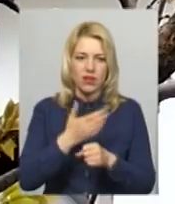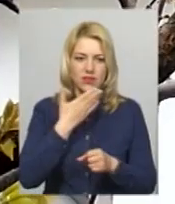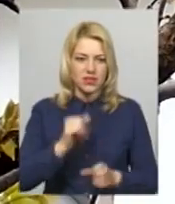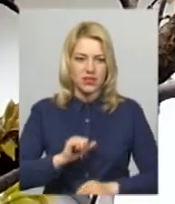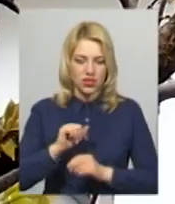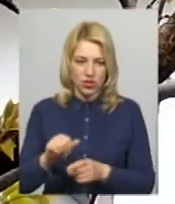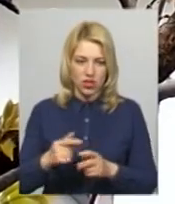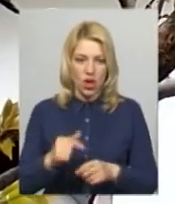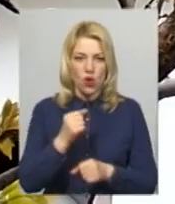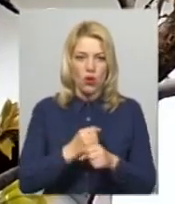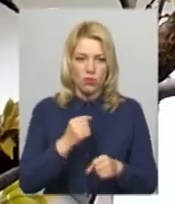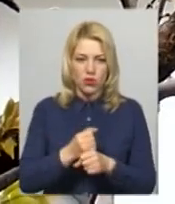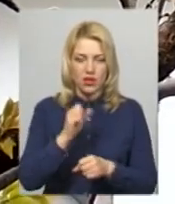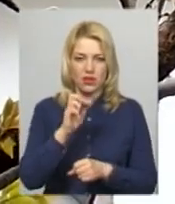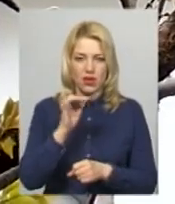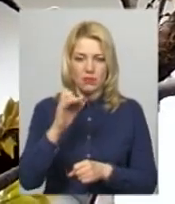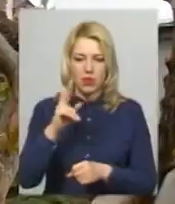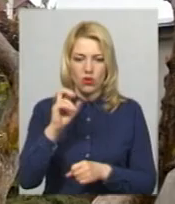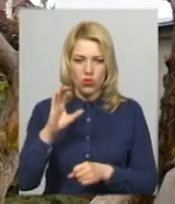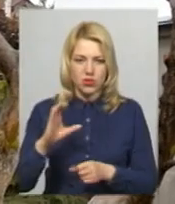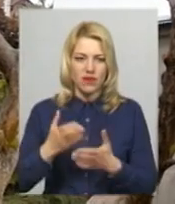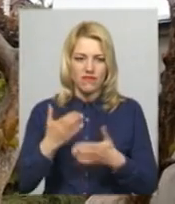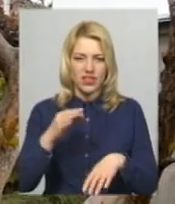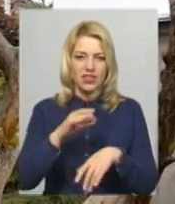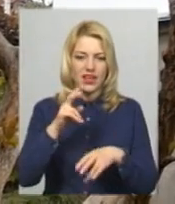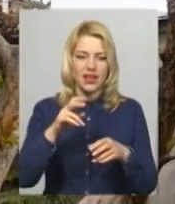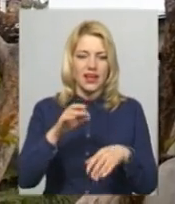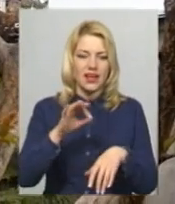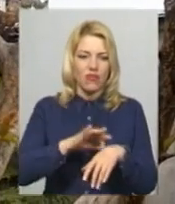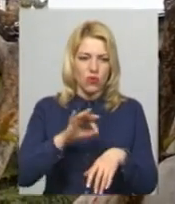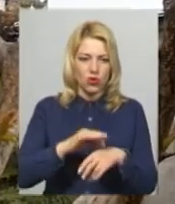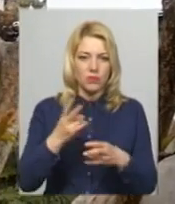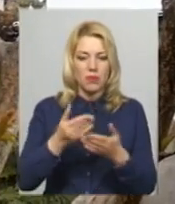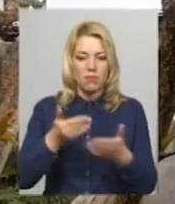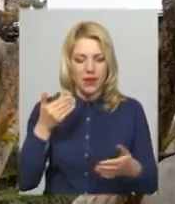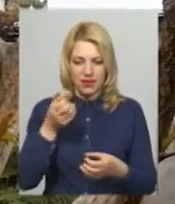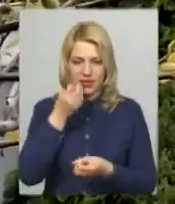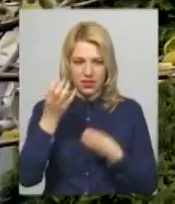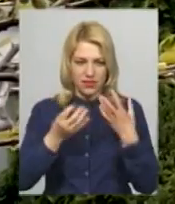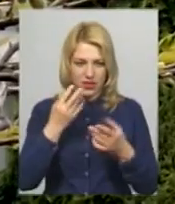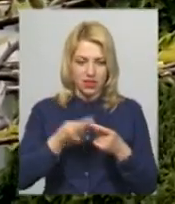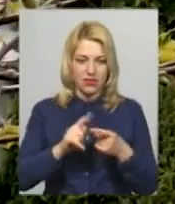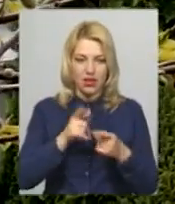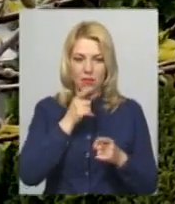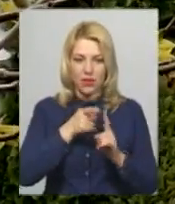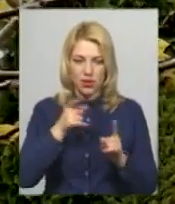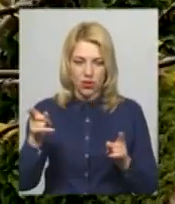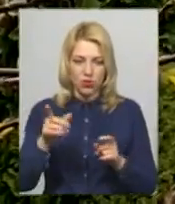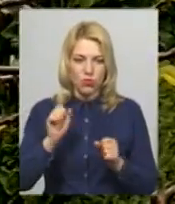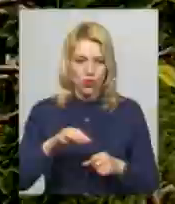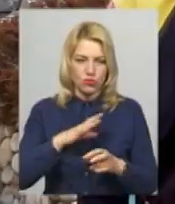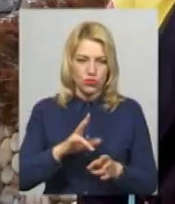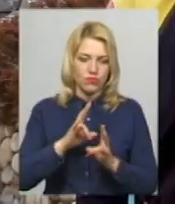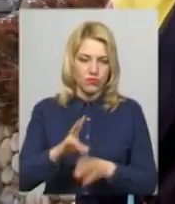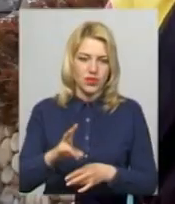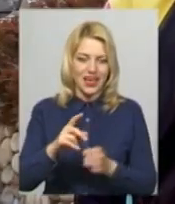Обробляти абрикоси засобами захисту від грибкових хвороб треба перед світінням. Бо саме в цей період, каже Сергій Ремізовський, дерева можуть уразити грибки.